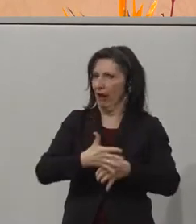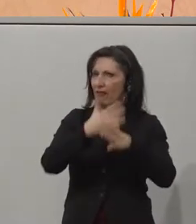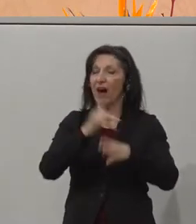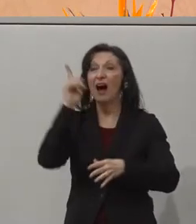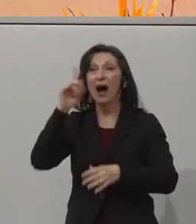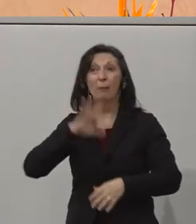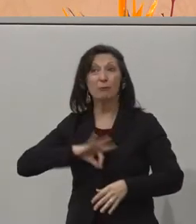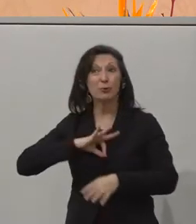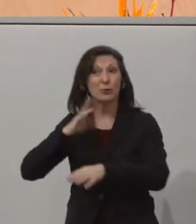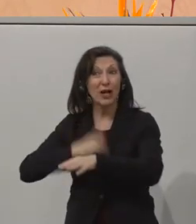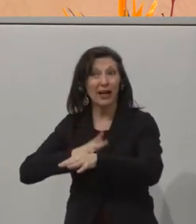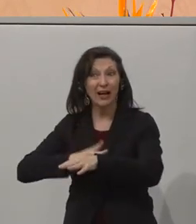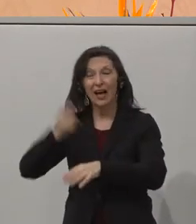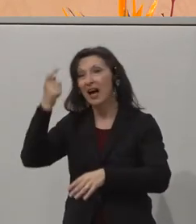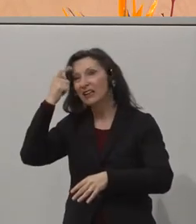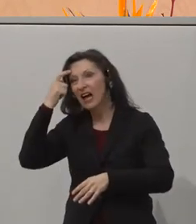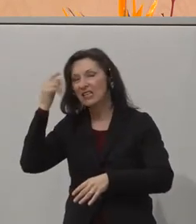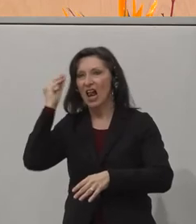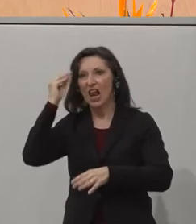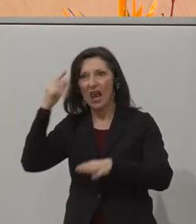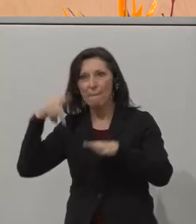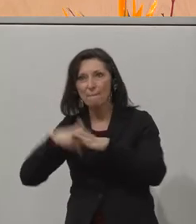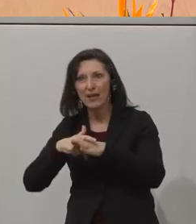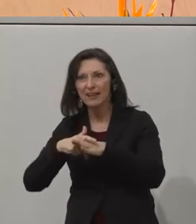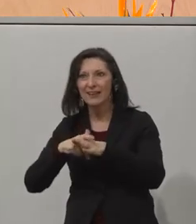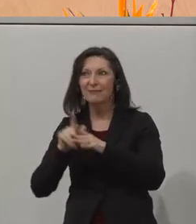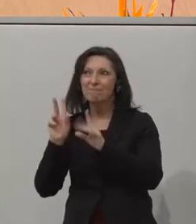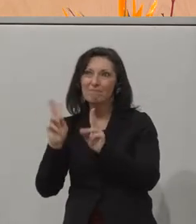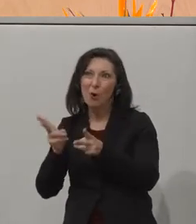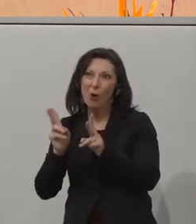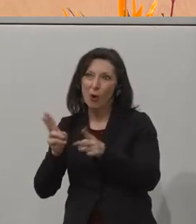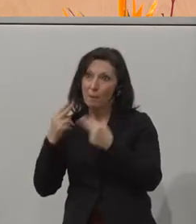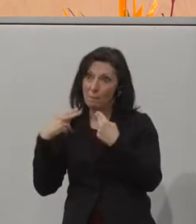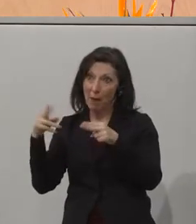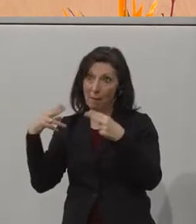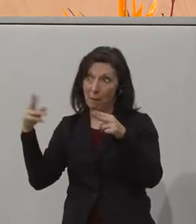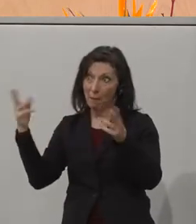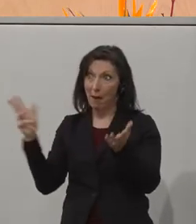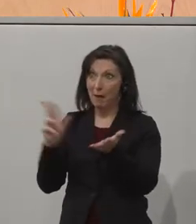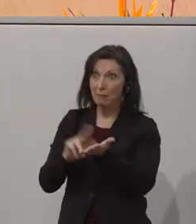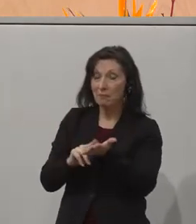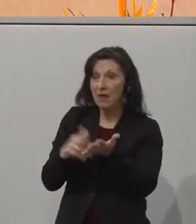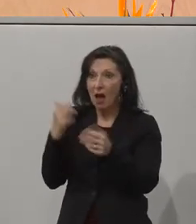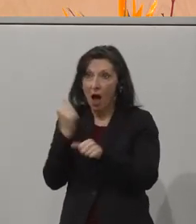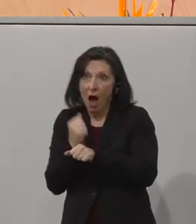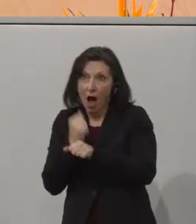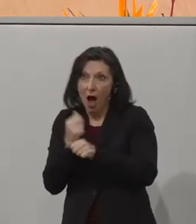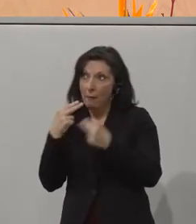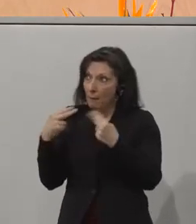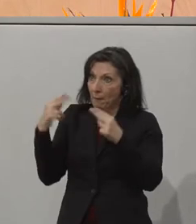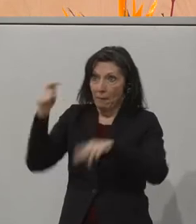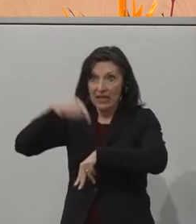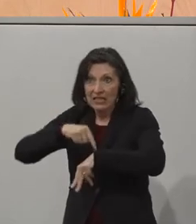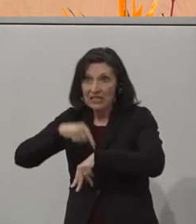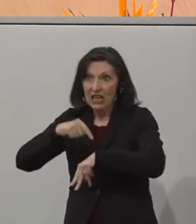Erkrankungen, geistigen oder Lernbehinderungen hingegen können eine mit Entgrenzung, Arbeitsverdichtung und zeit- und